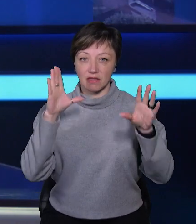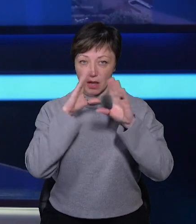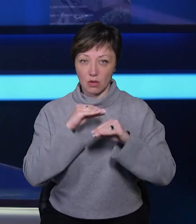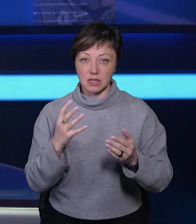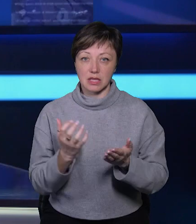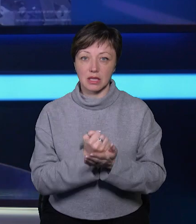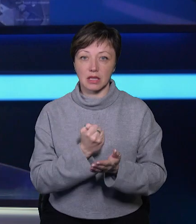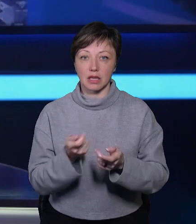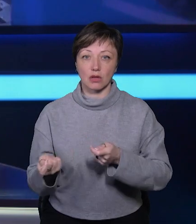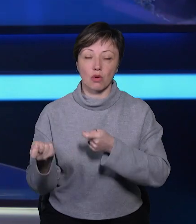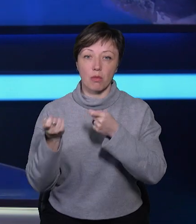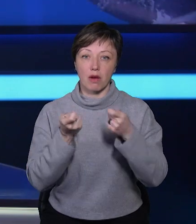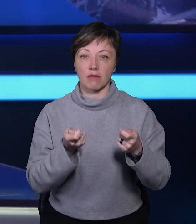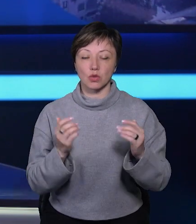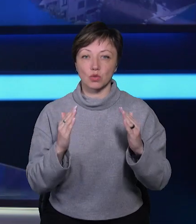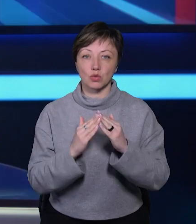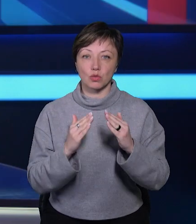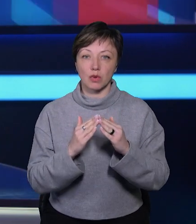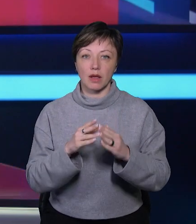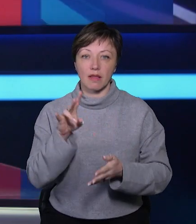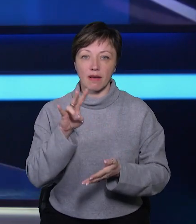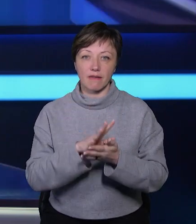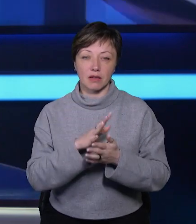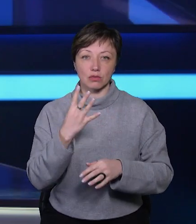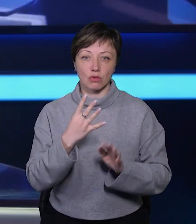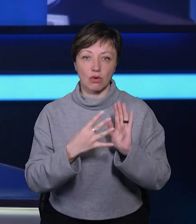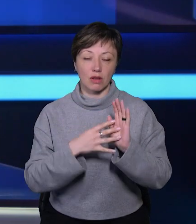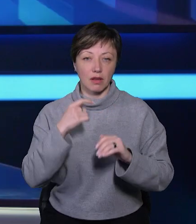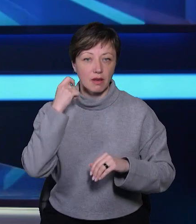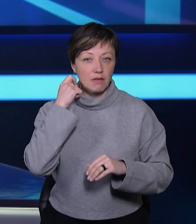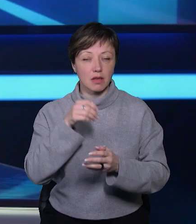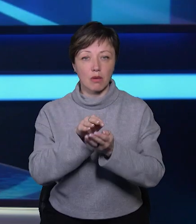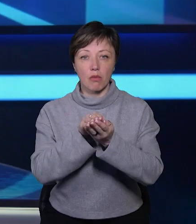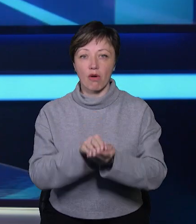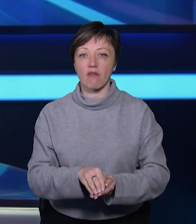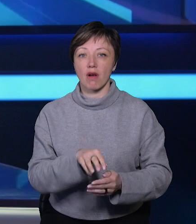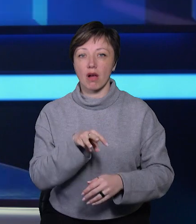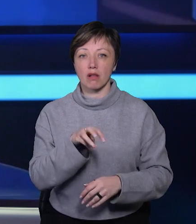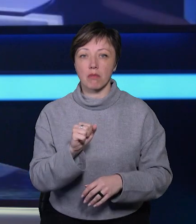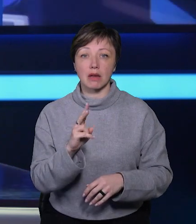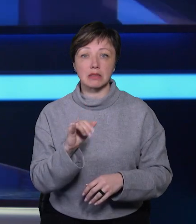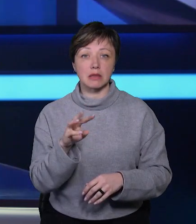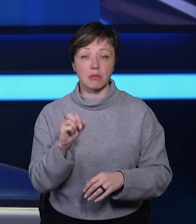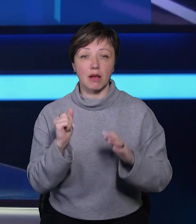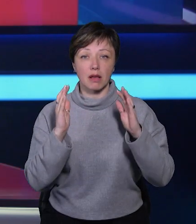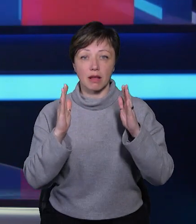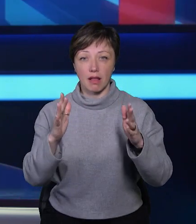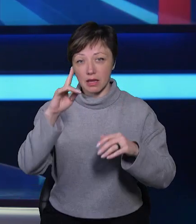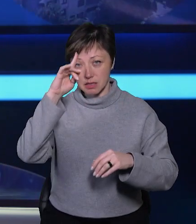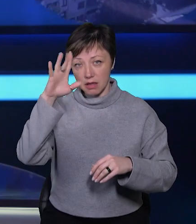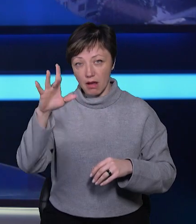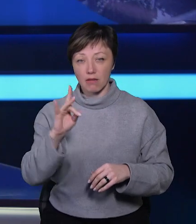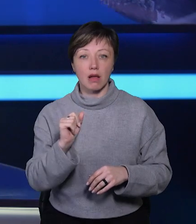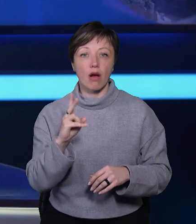знайти і доправити додому. Йому на віки 49. Поховали Максима Вільчинського на Аллеї Слави у